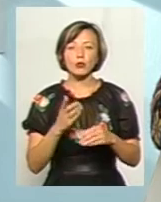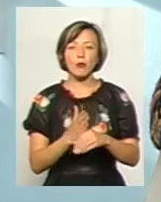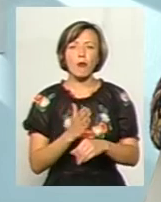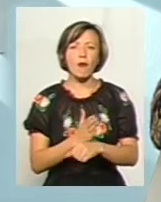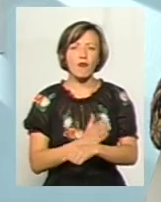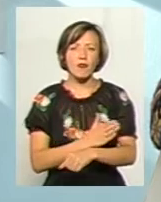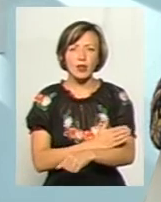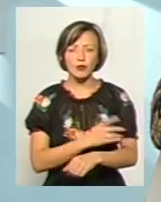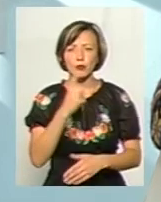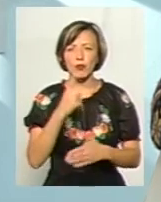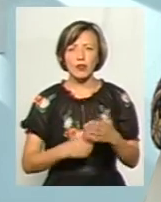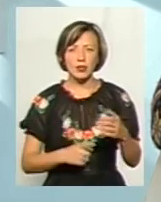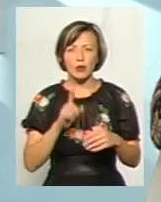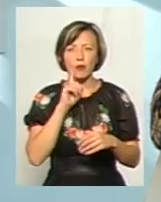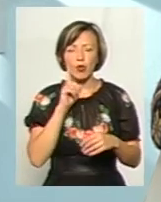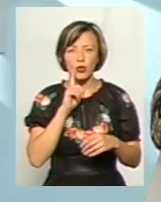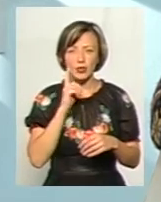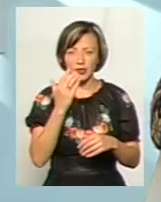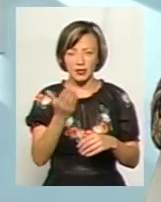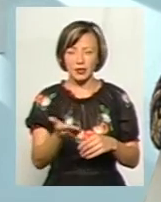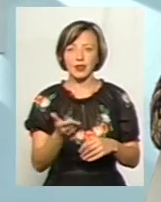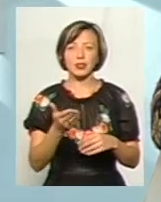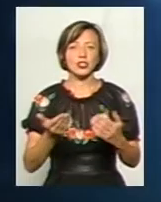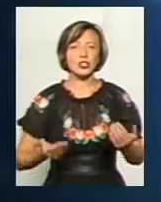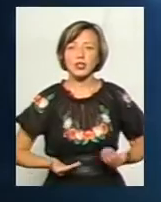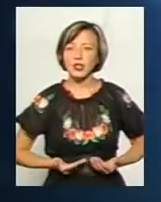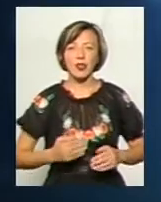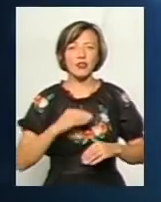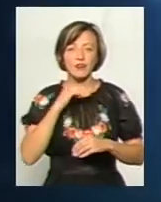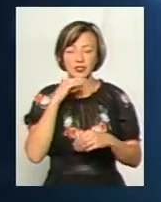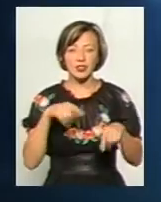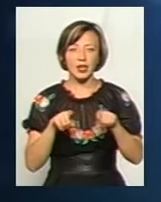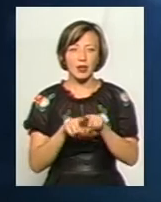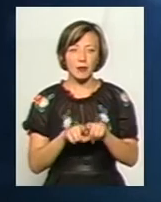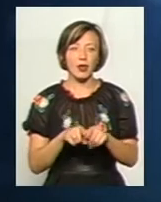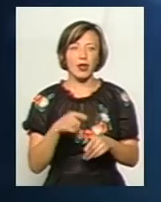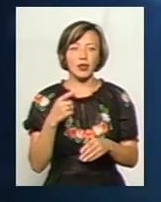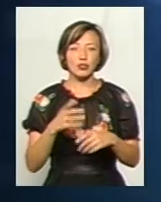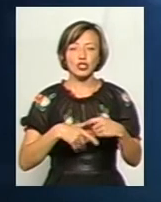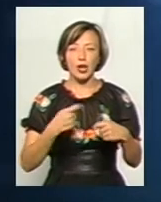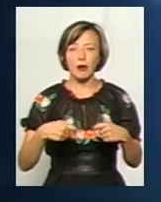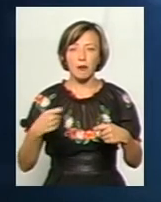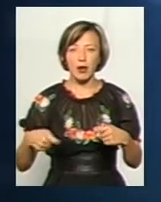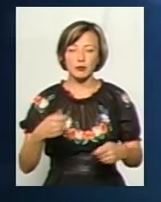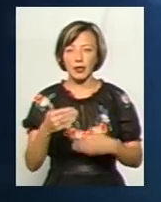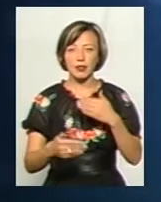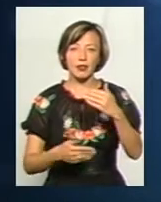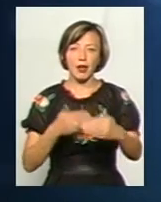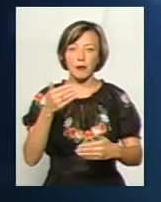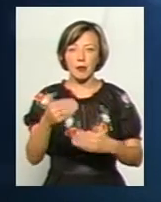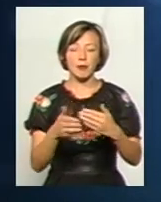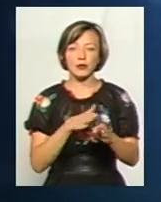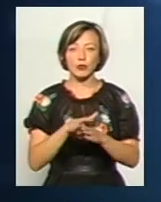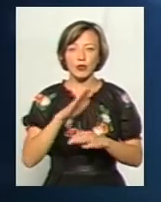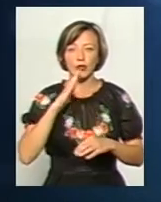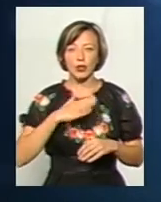настільки повільно, що, повірте мені, молодий мій колега, що вам життя не вистачить, якщо такими черепашечими темпами буде йти реалізовуватись